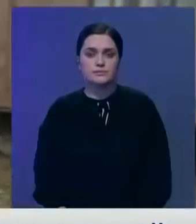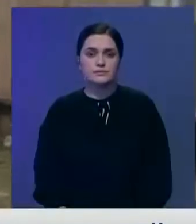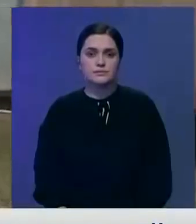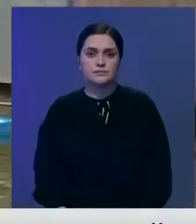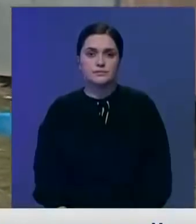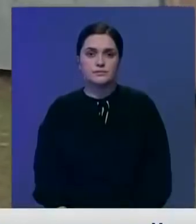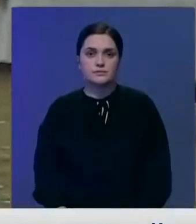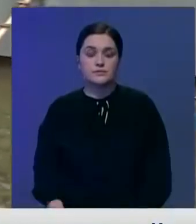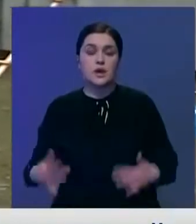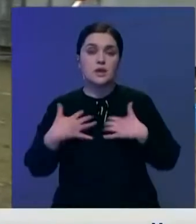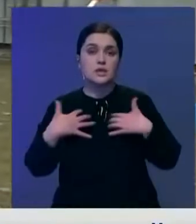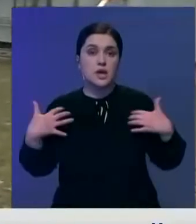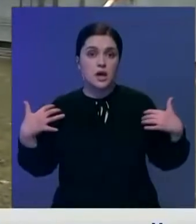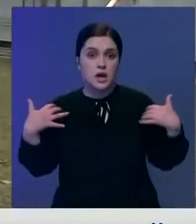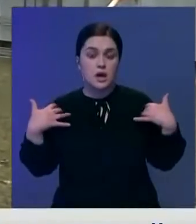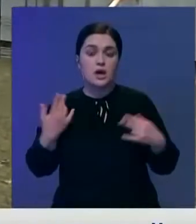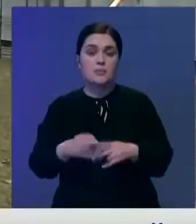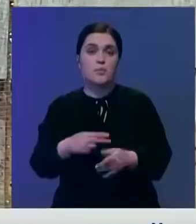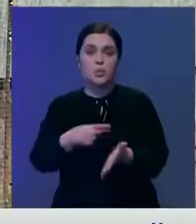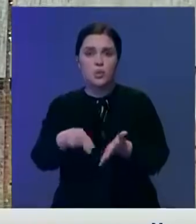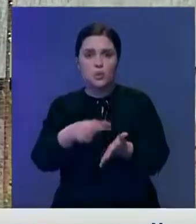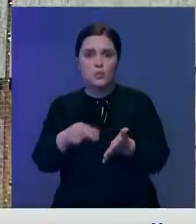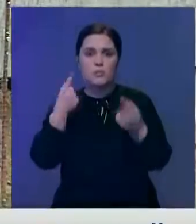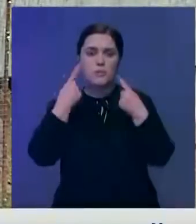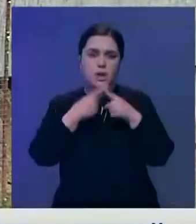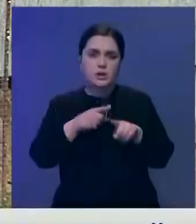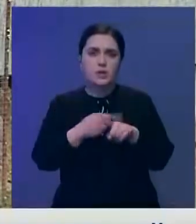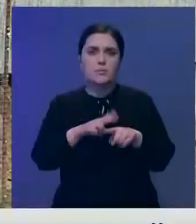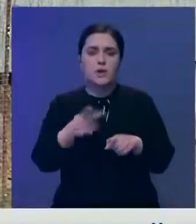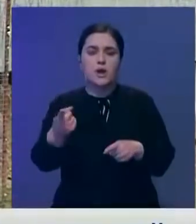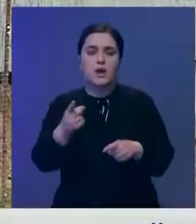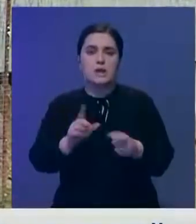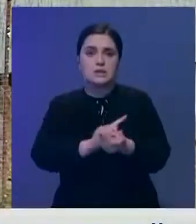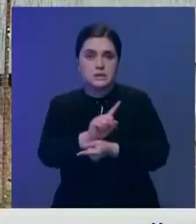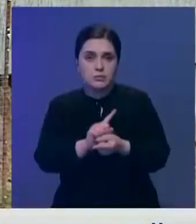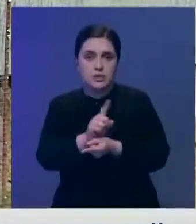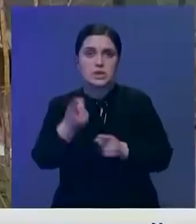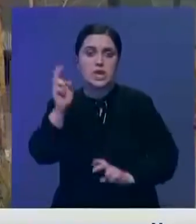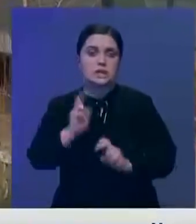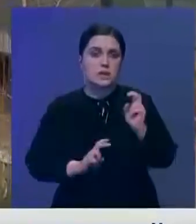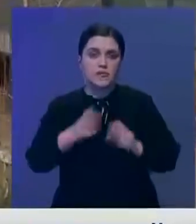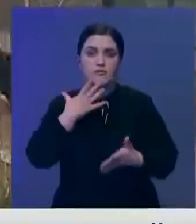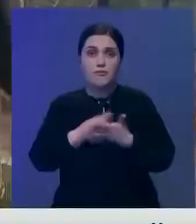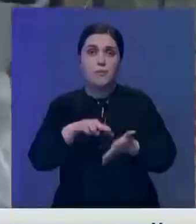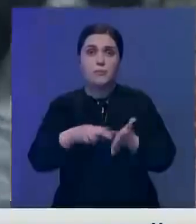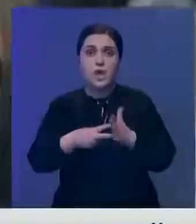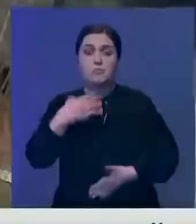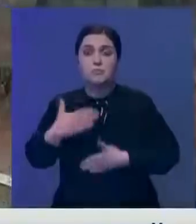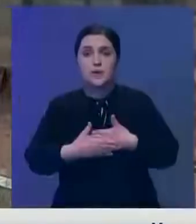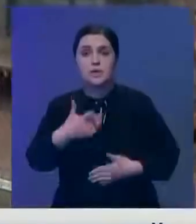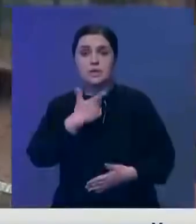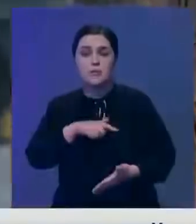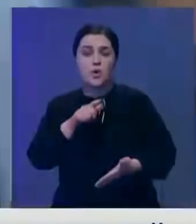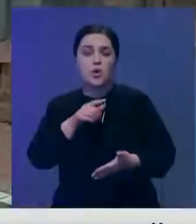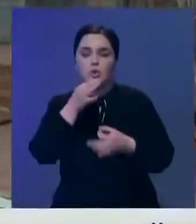Завести скот, закупить технику и оборудование, модернизировать действующие перерабатывающие предприятия. Планы, которые перед собой ставит